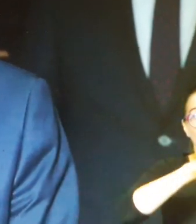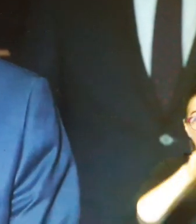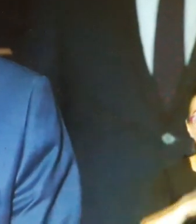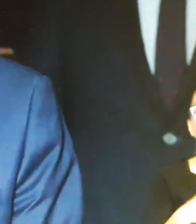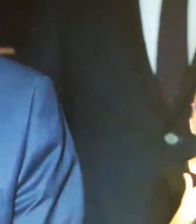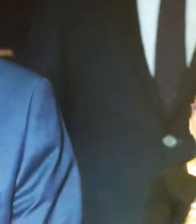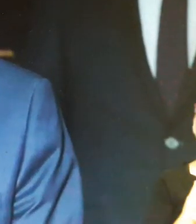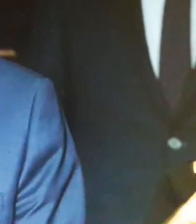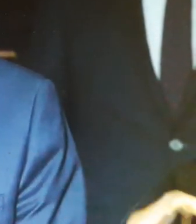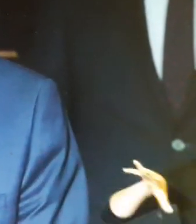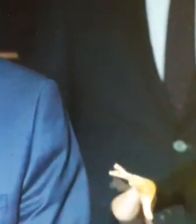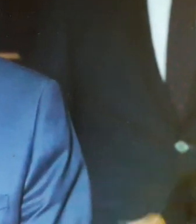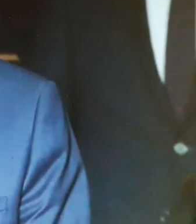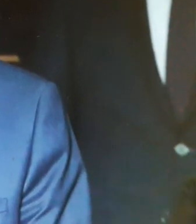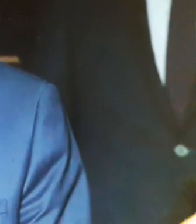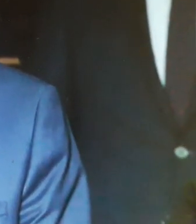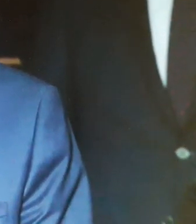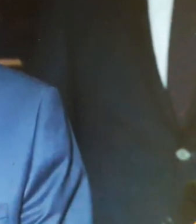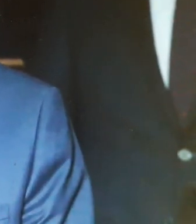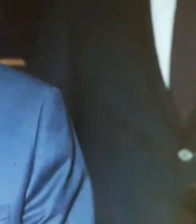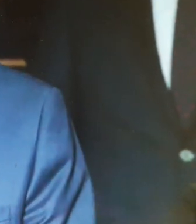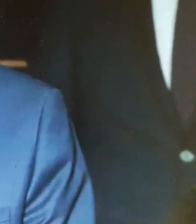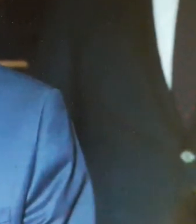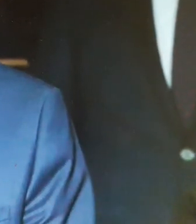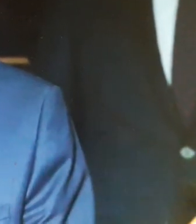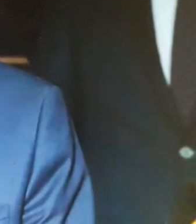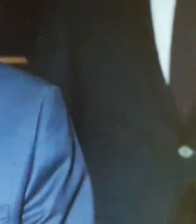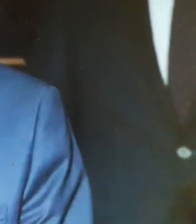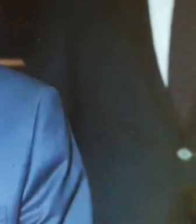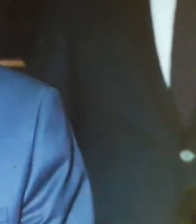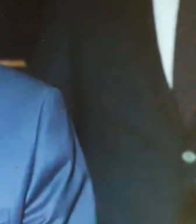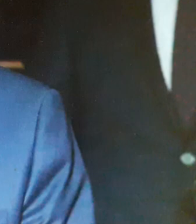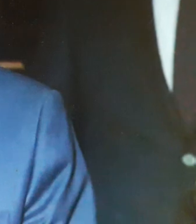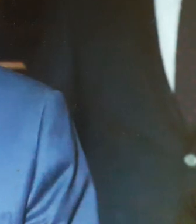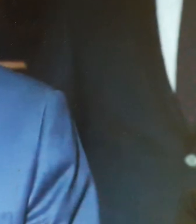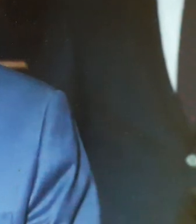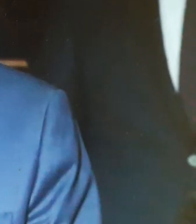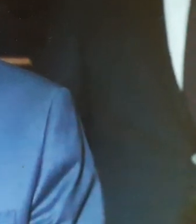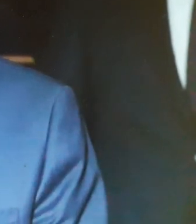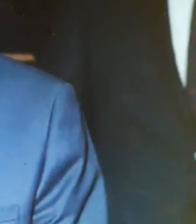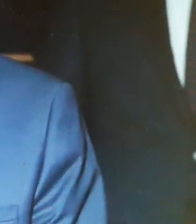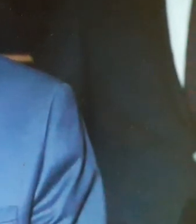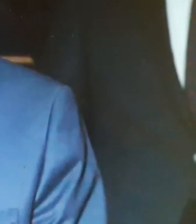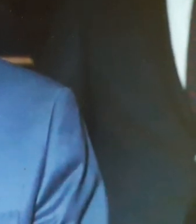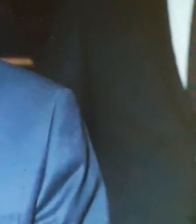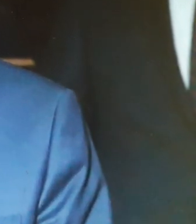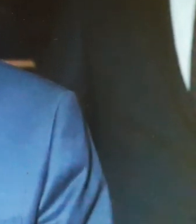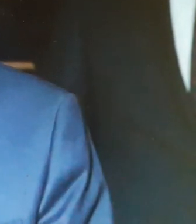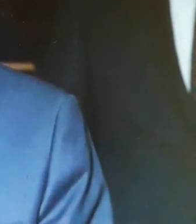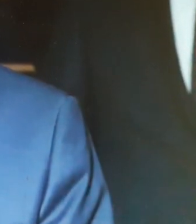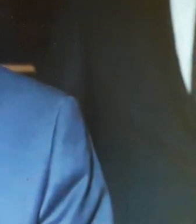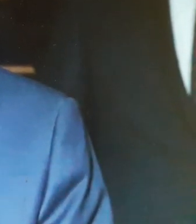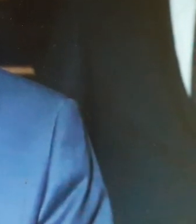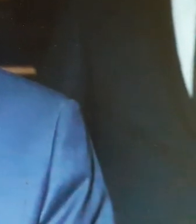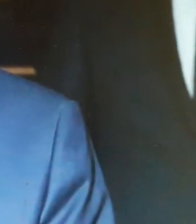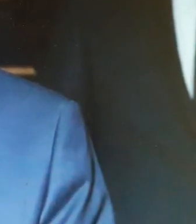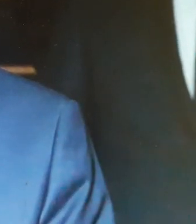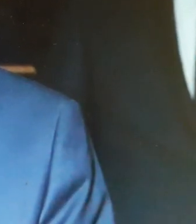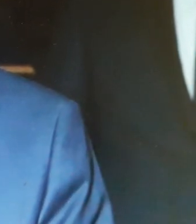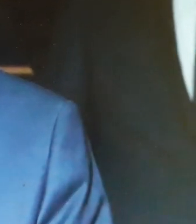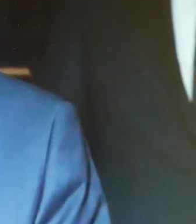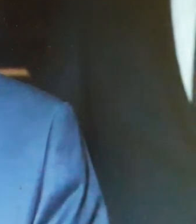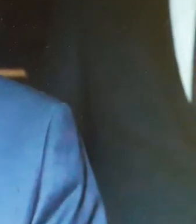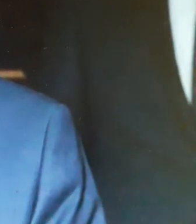jsem přijal tento naléhký úkol a pozici. Protože jsem stále přesvědčen, že zachraňovat lidské životy